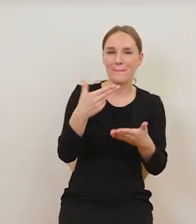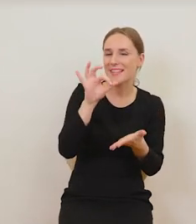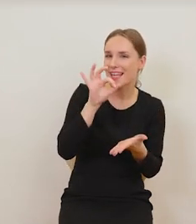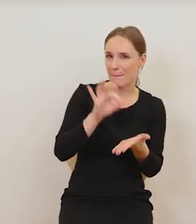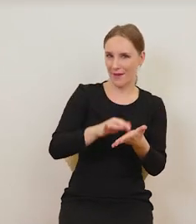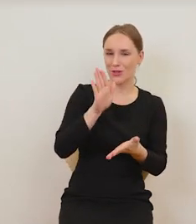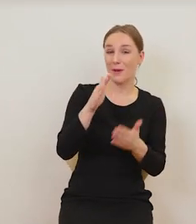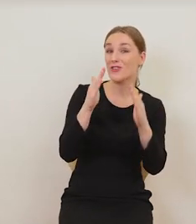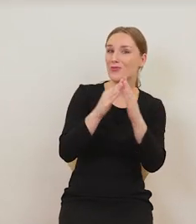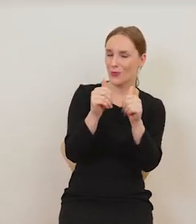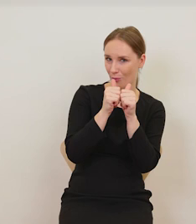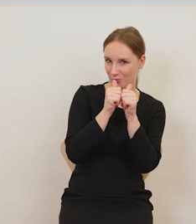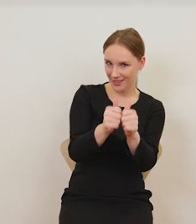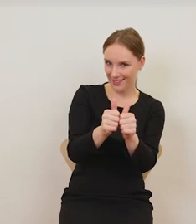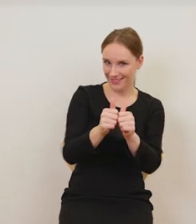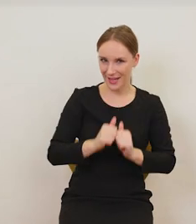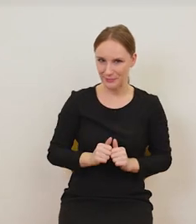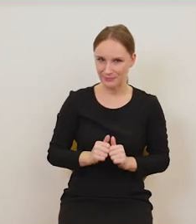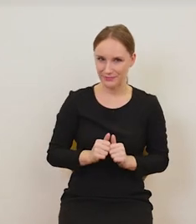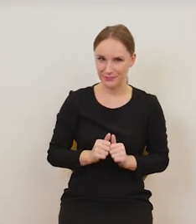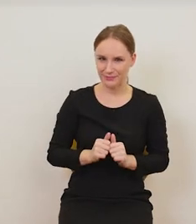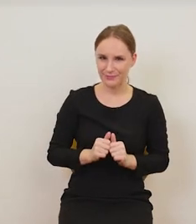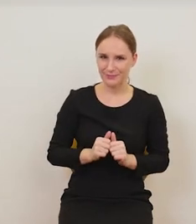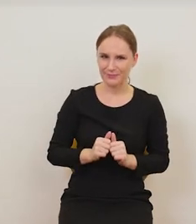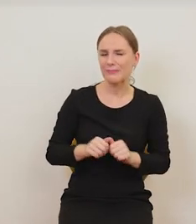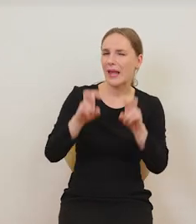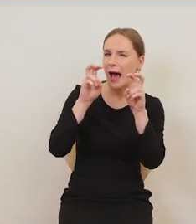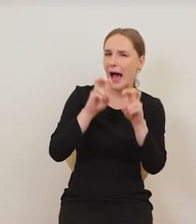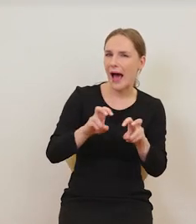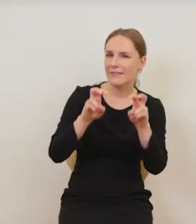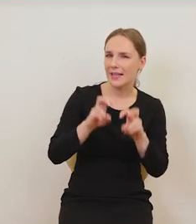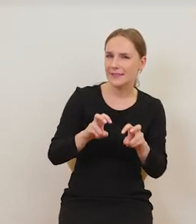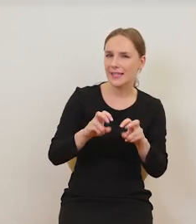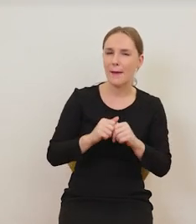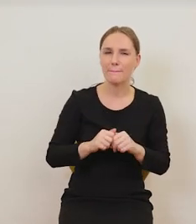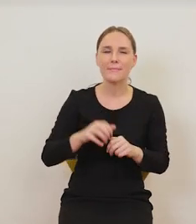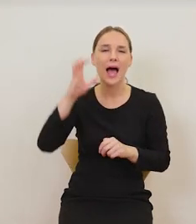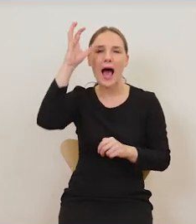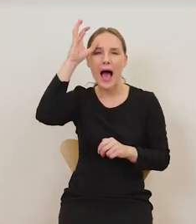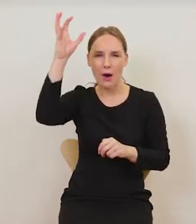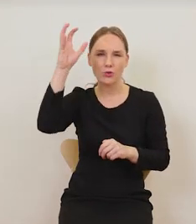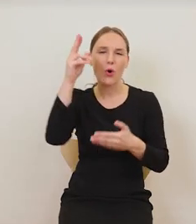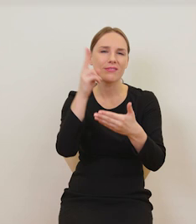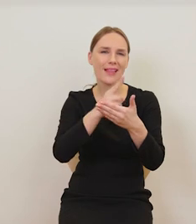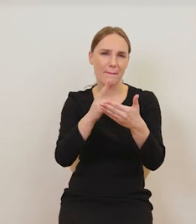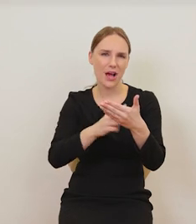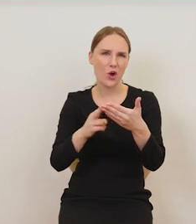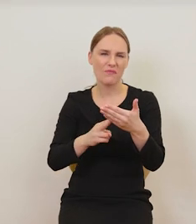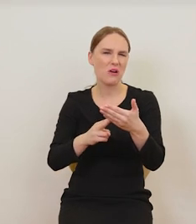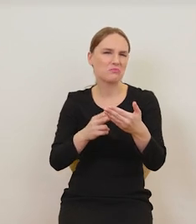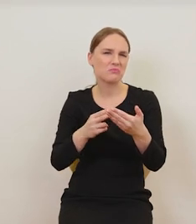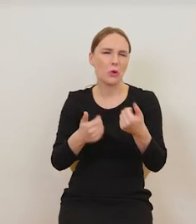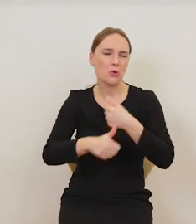będzie zadanie domowe dla Państwa odczytać to, co Tycjan namalował i jak